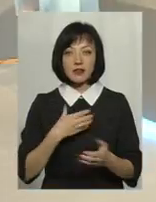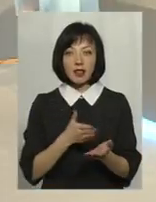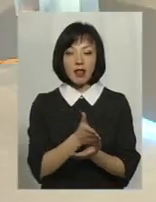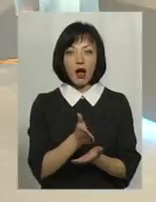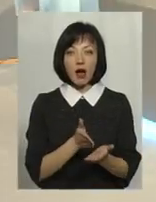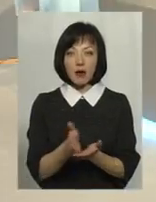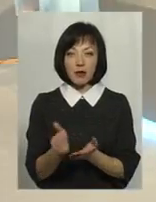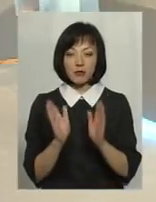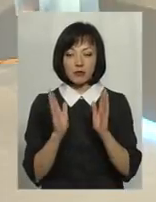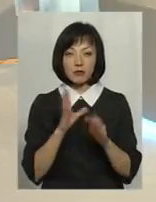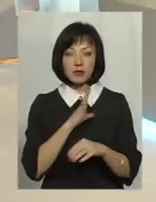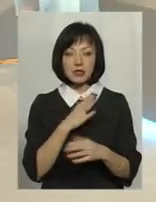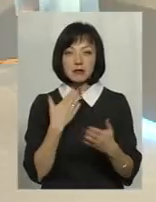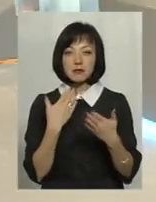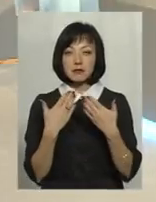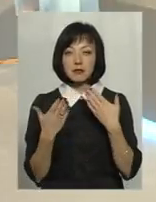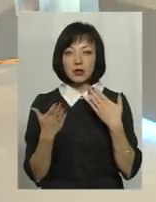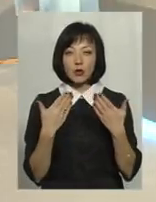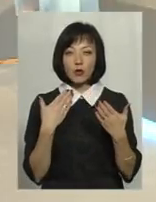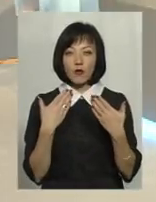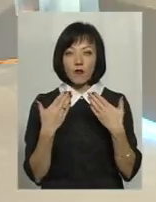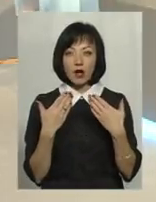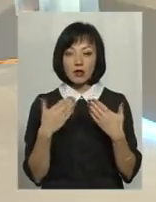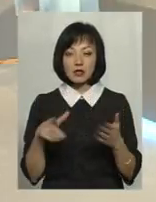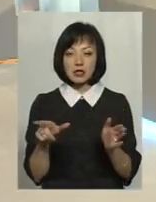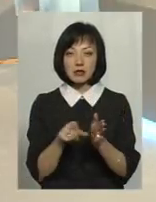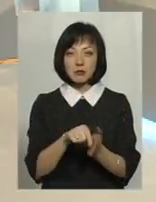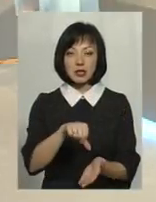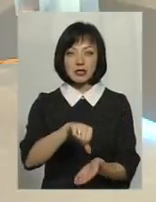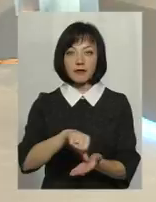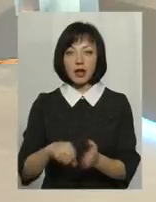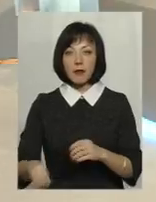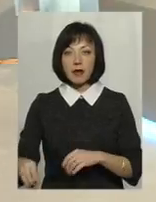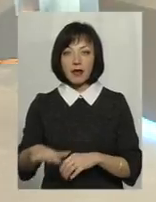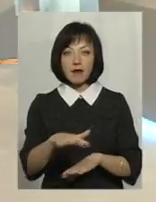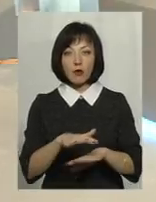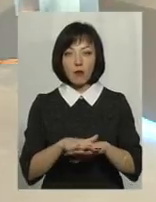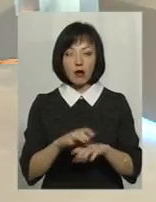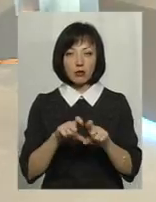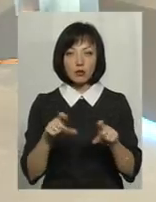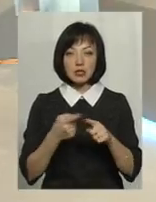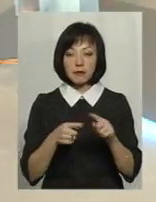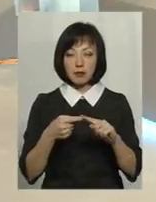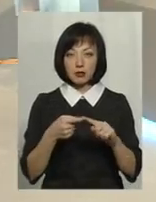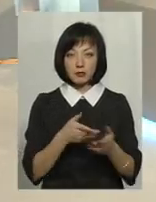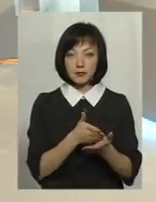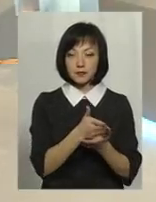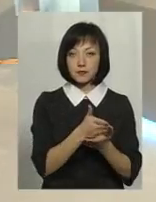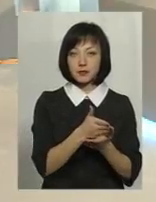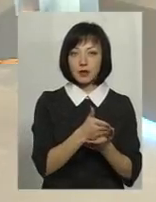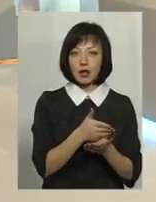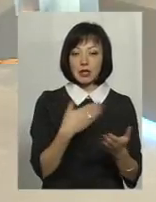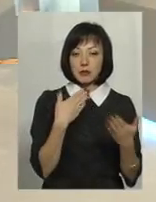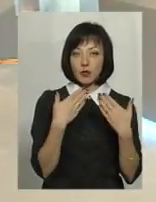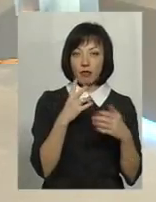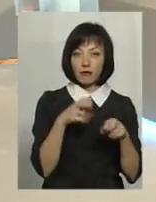яких ми спілкувалися з, скажімо, представниками Європейського банку, це напрямок перший. Ми з ними